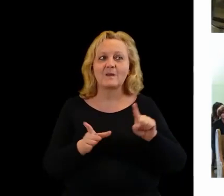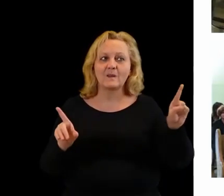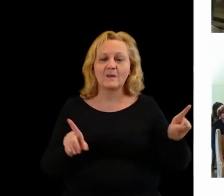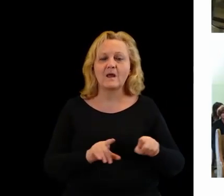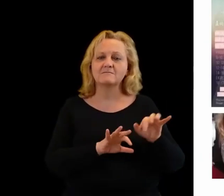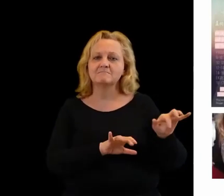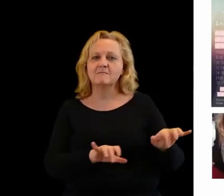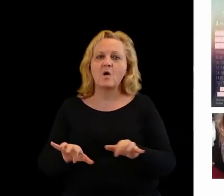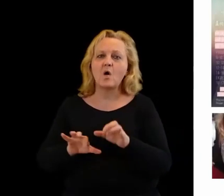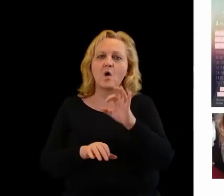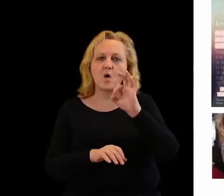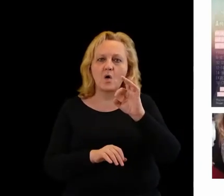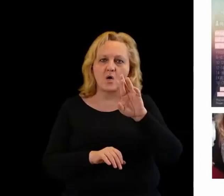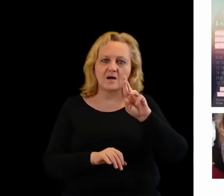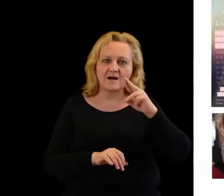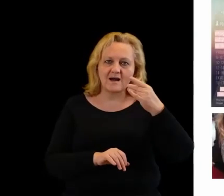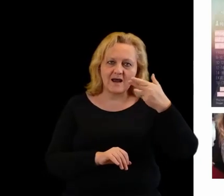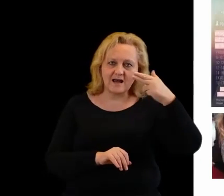organowe.